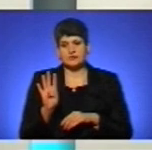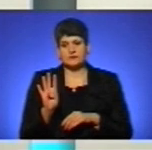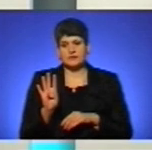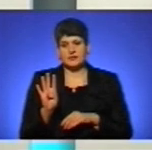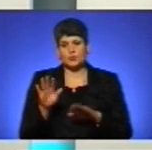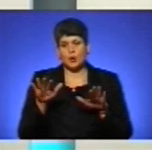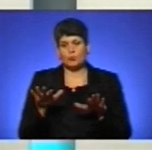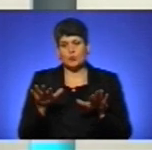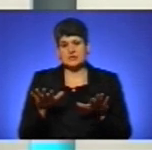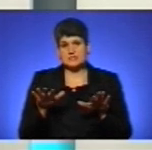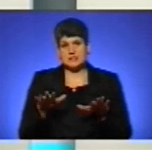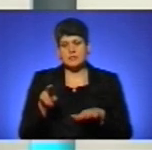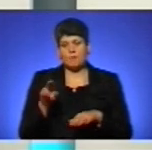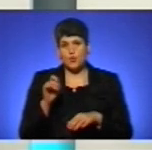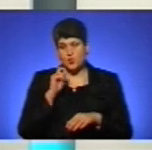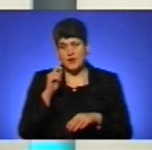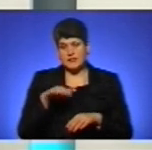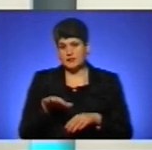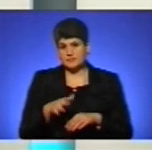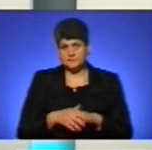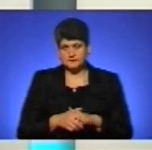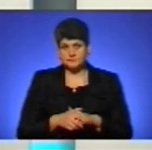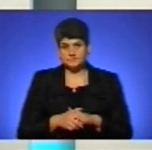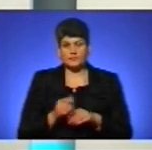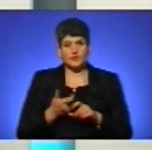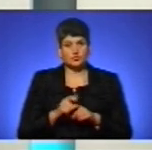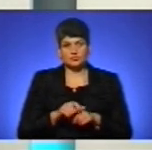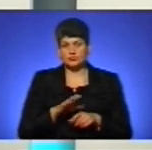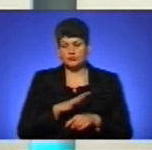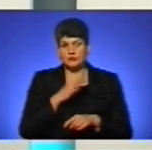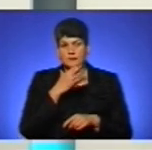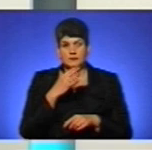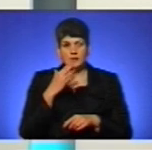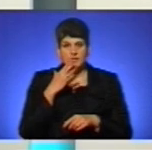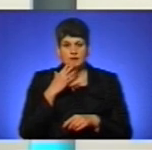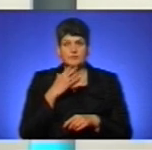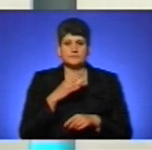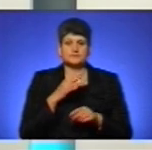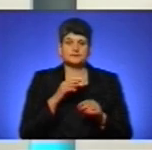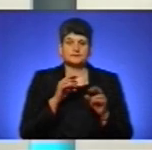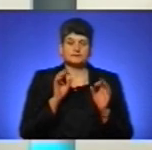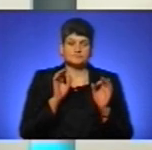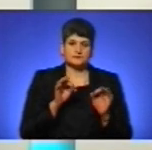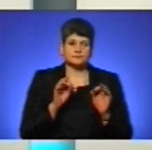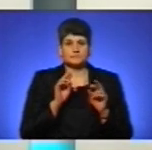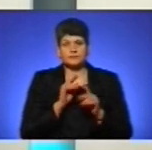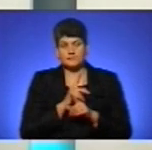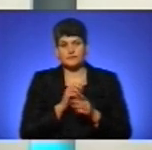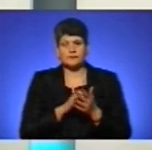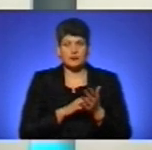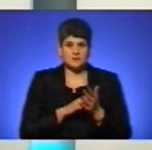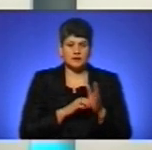позиції по Україні. Дуже було багато сіб'єктивних і об'єктивних причин. В плані